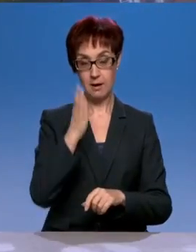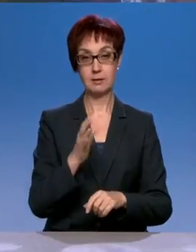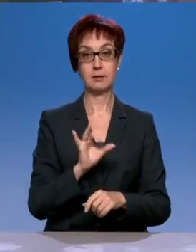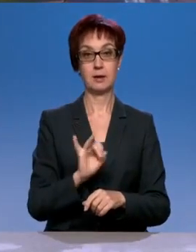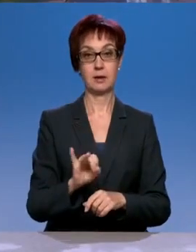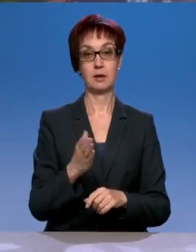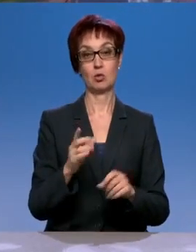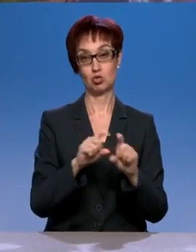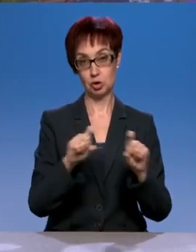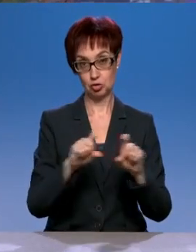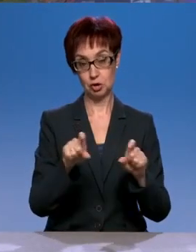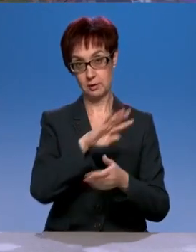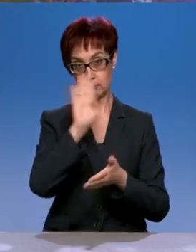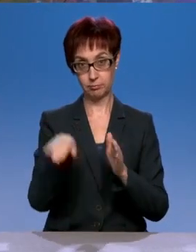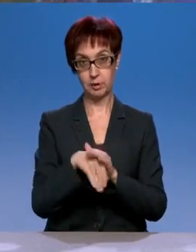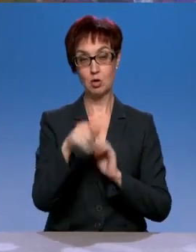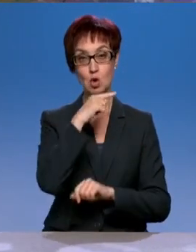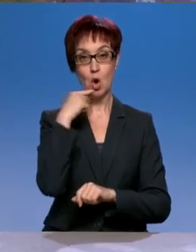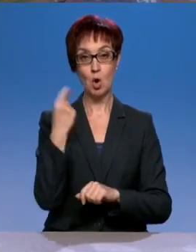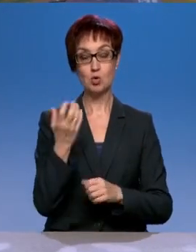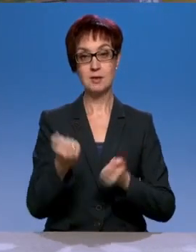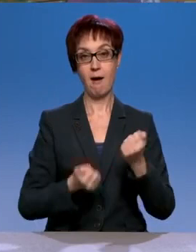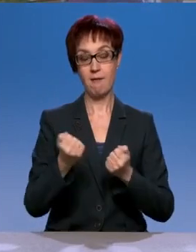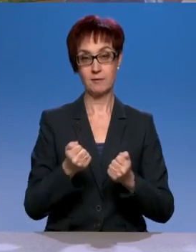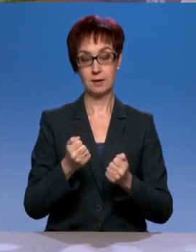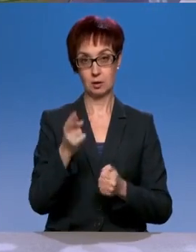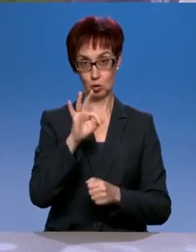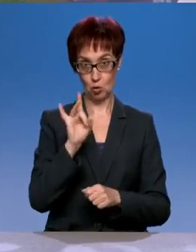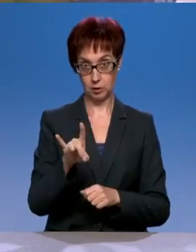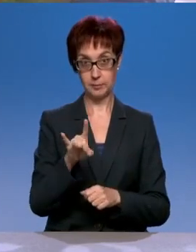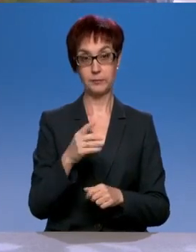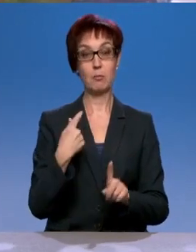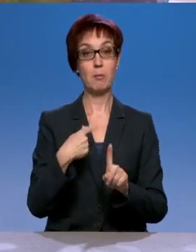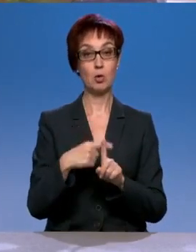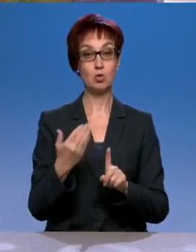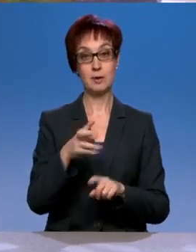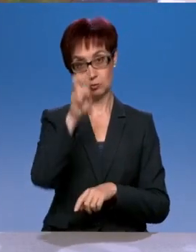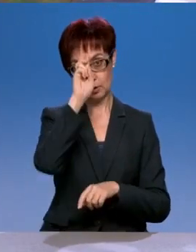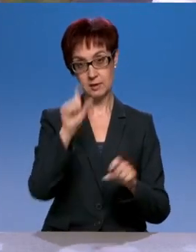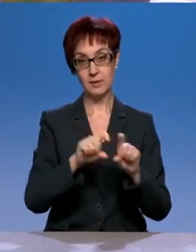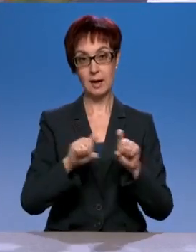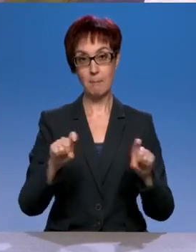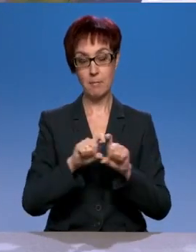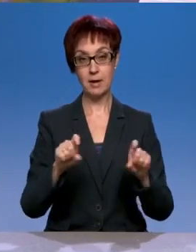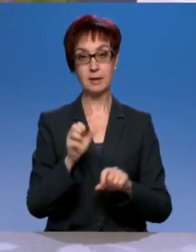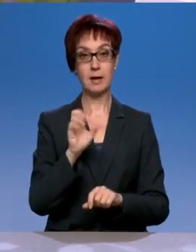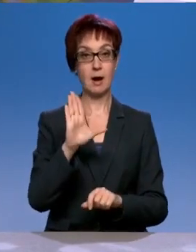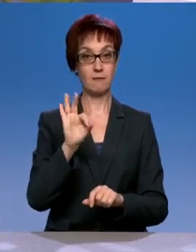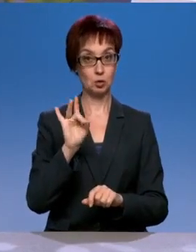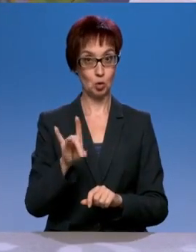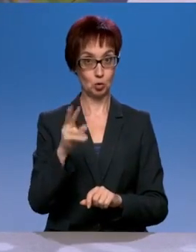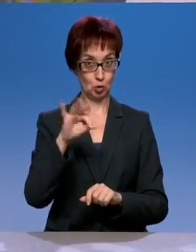подведомственные Росавтодору. Плюс это государственная компания Автодор, эксплуатирующая платные дороги.